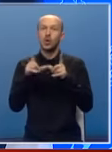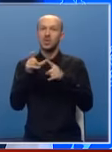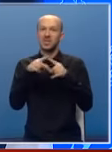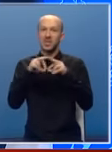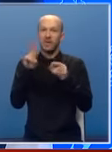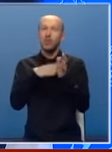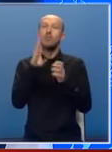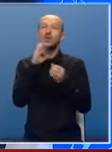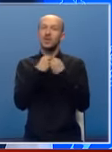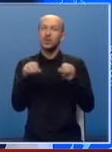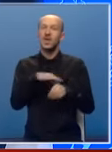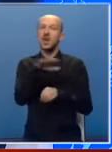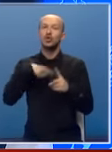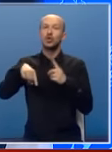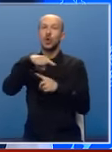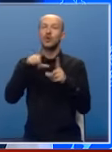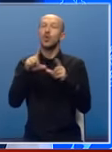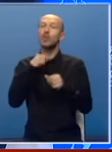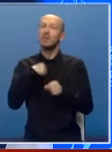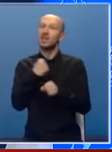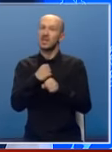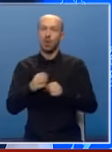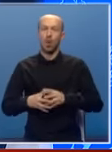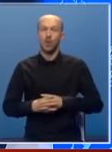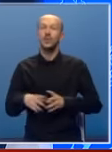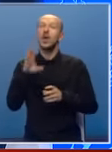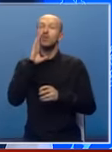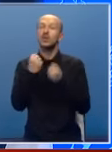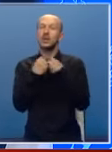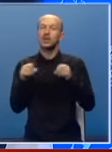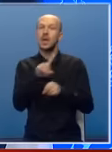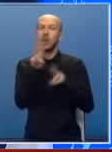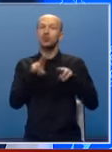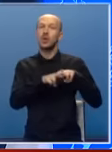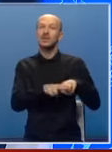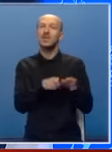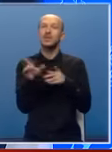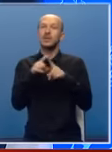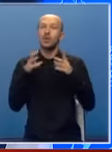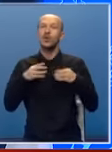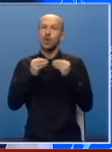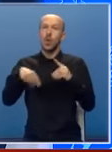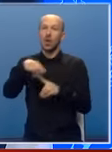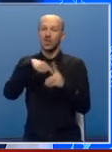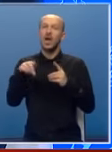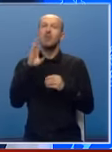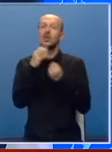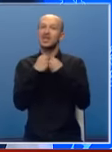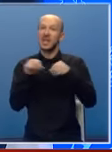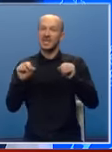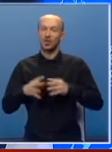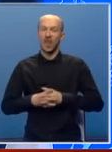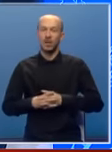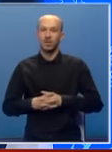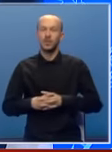Bosni i Hercegovine, naš okvir u kojem mi im i djelujemo. Bosna i Hercegovina ne može ostati izvan dejtonskog okvira. Bosna i Hercegovina